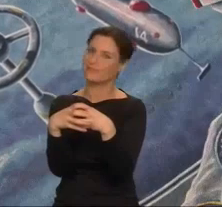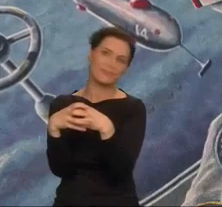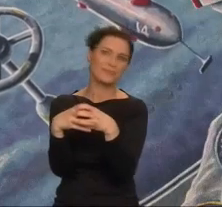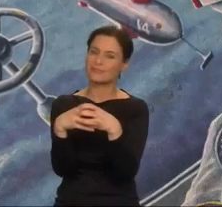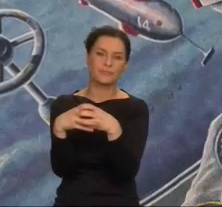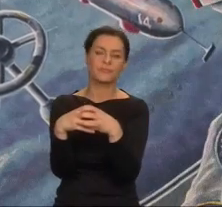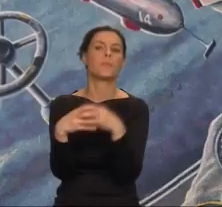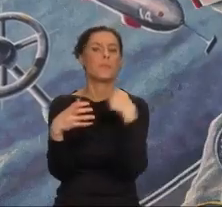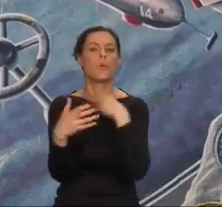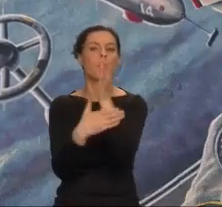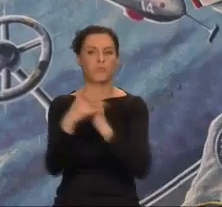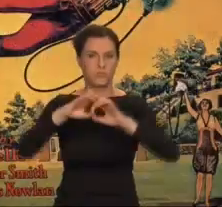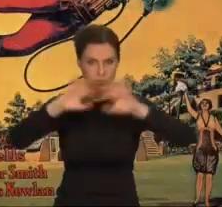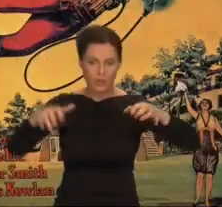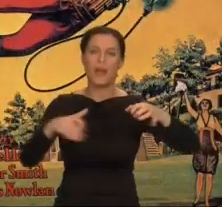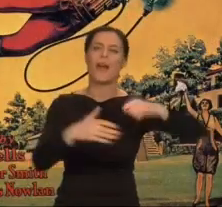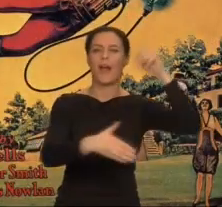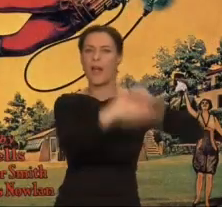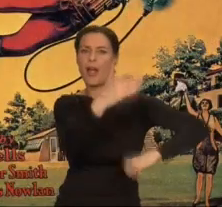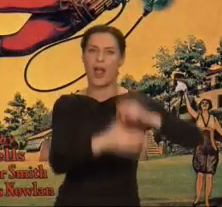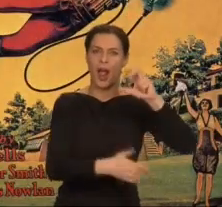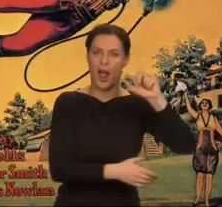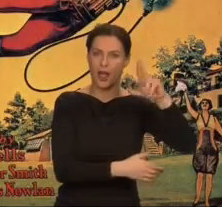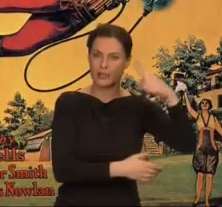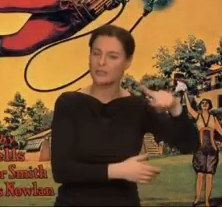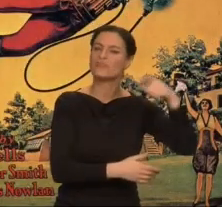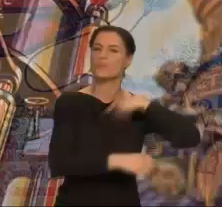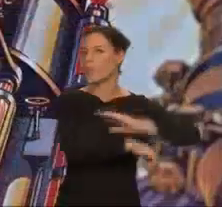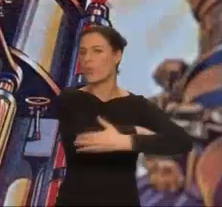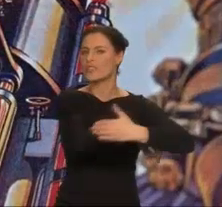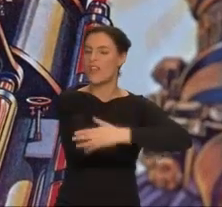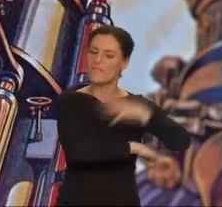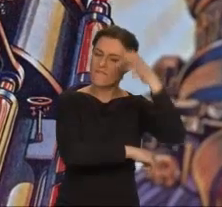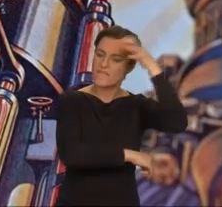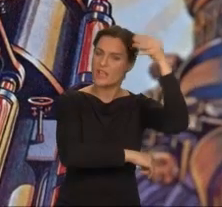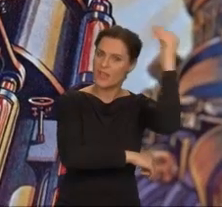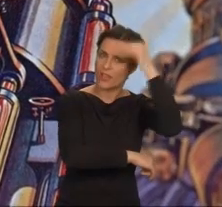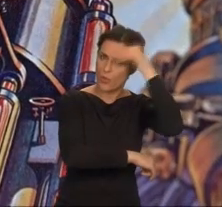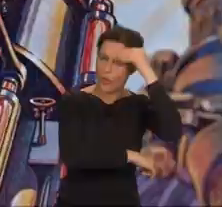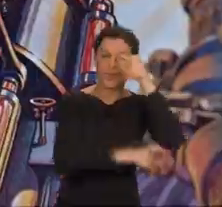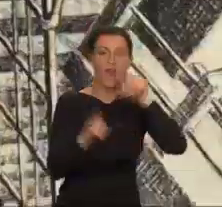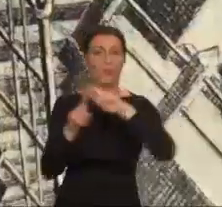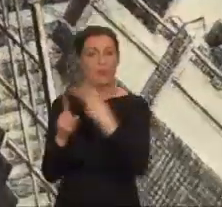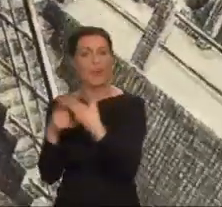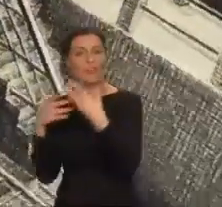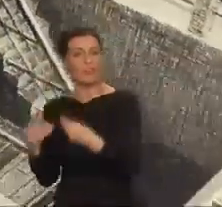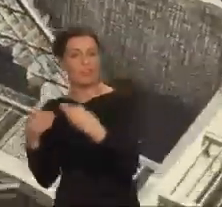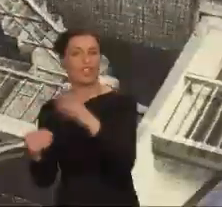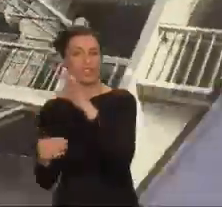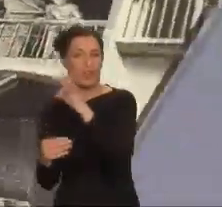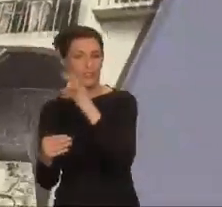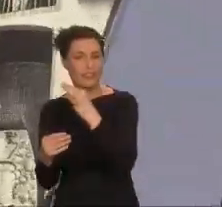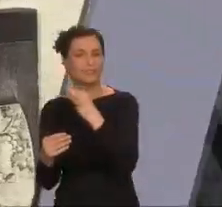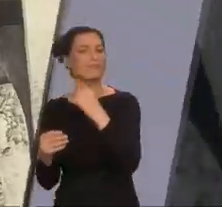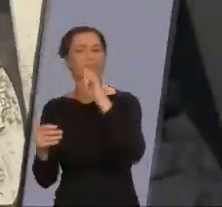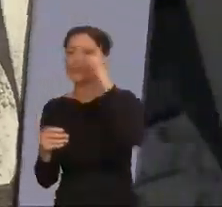Jej odłam hard, oparty na wiedzy naukowej, wcierał się z nurtem soft, w którym najważniejsza